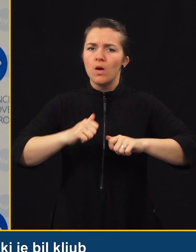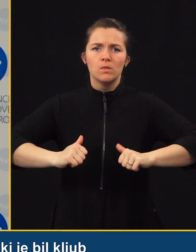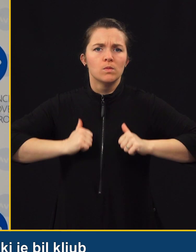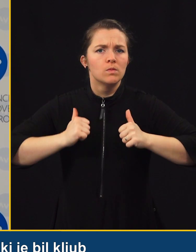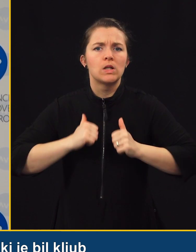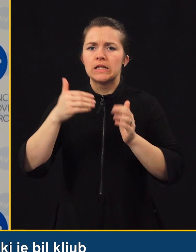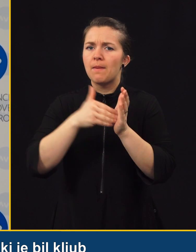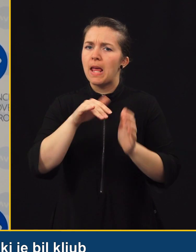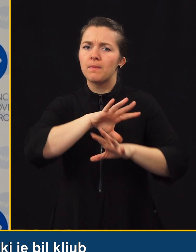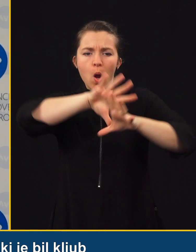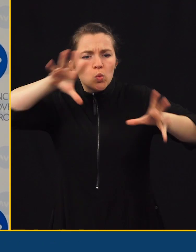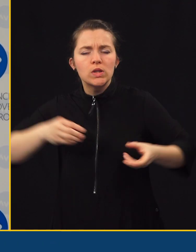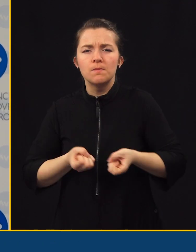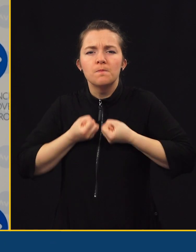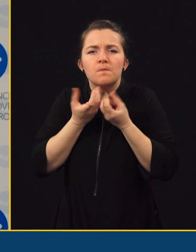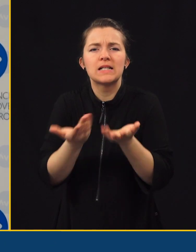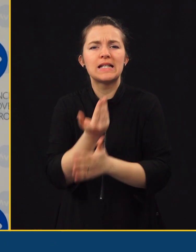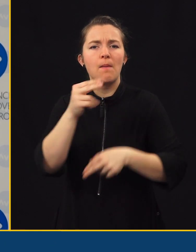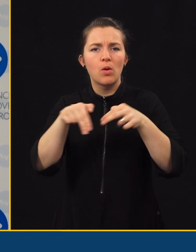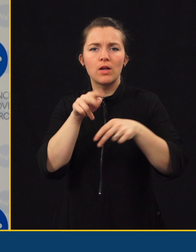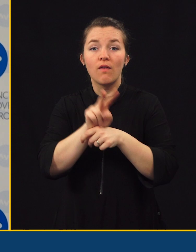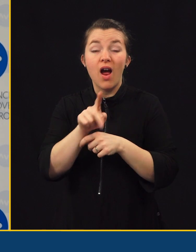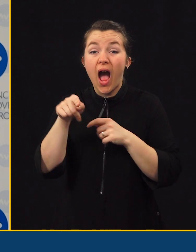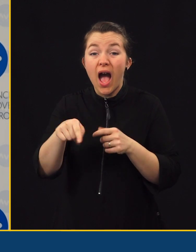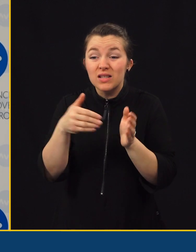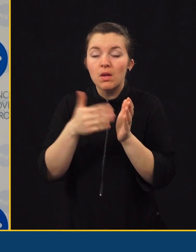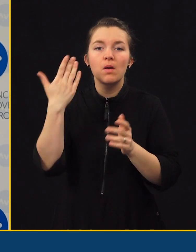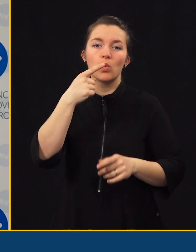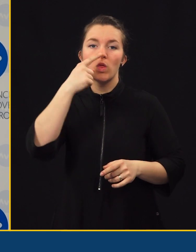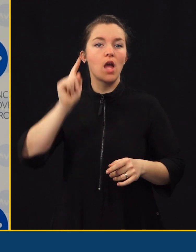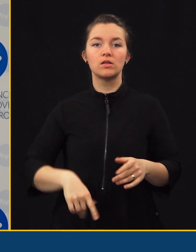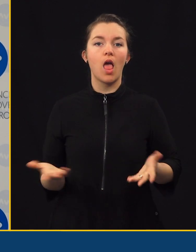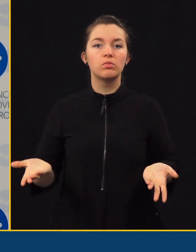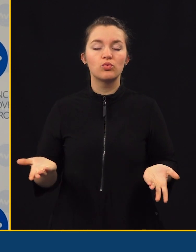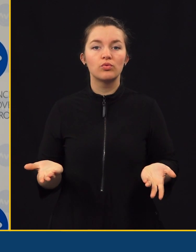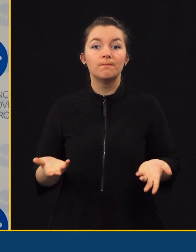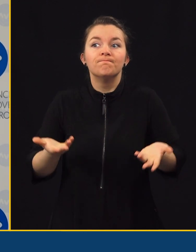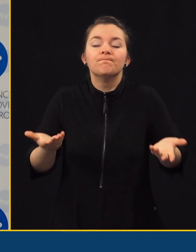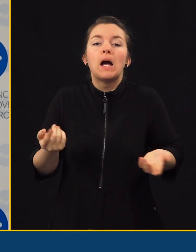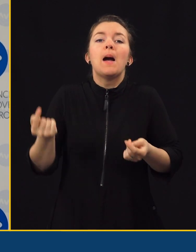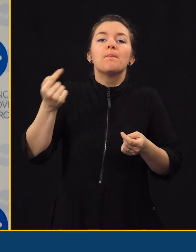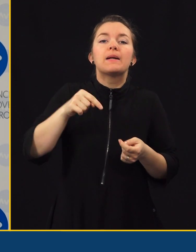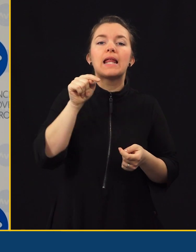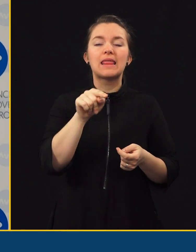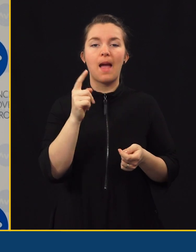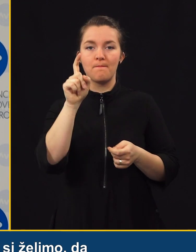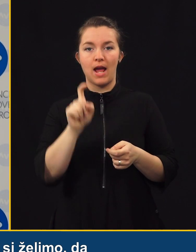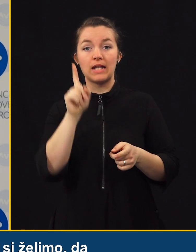kljub vsem naporom, ki so v septembra vloženje v prometna varnost bistvo najslabši. Tako da, taki meseci bodo,